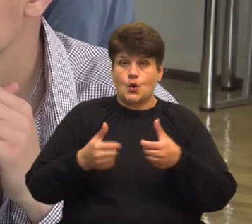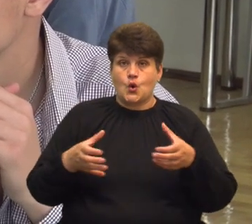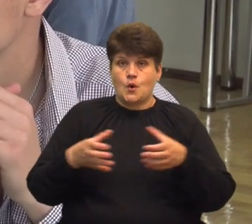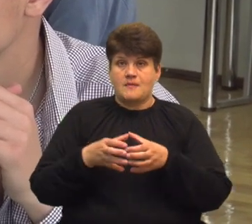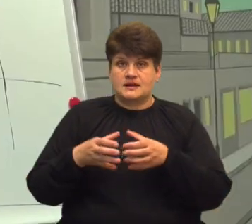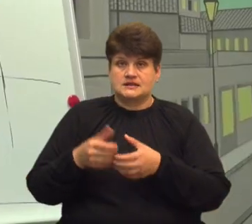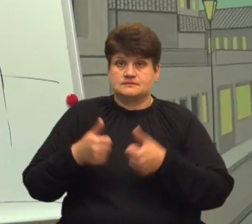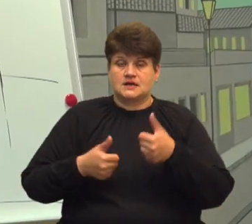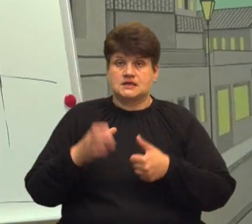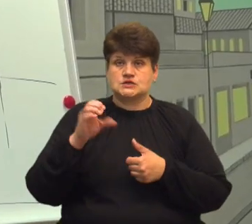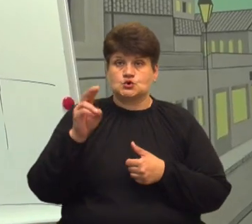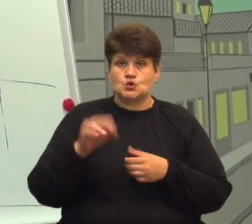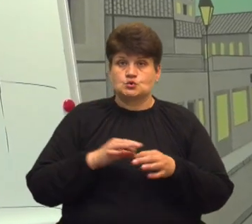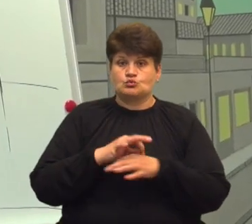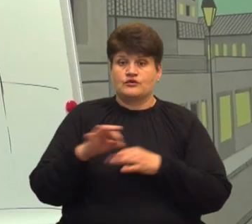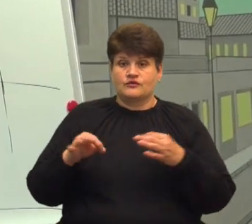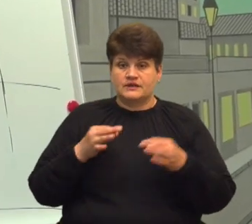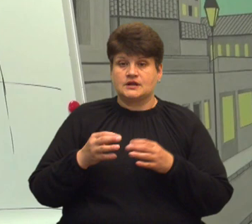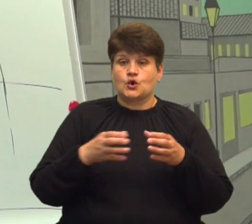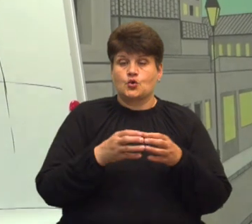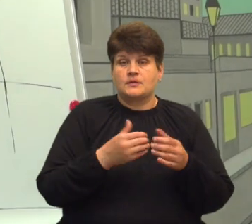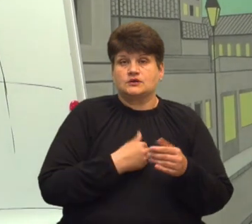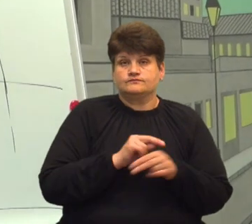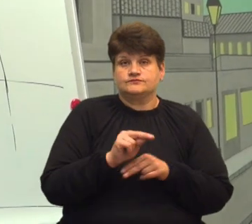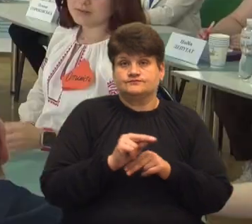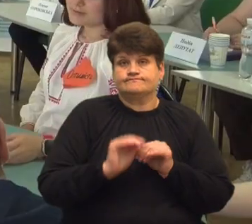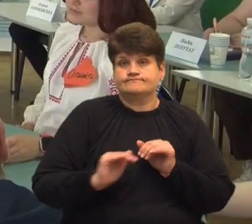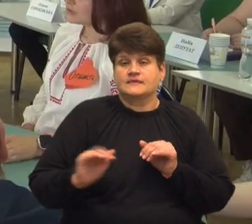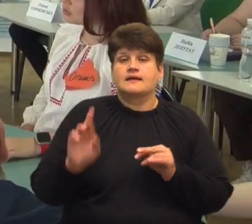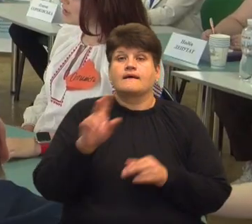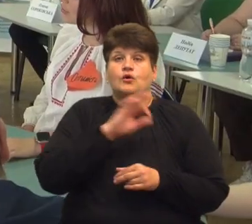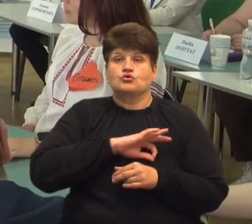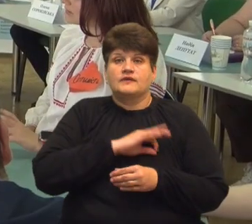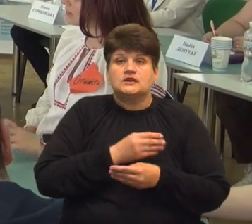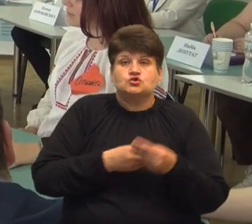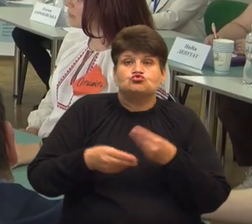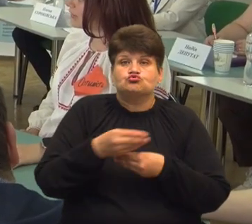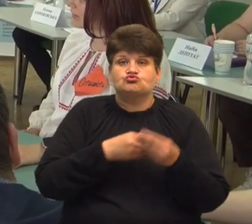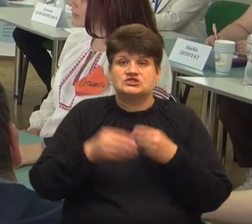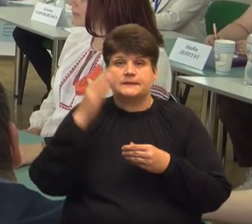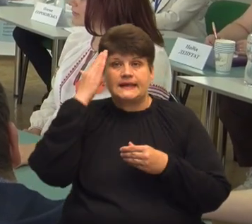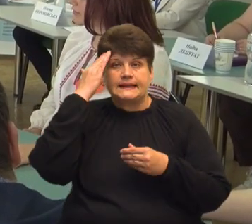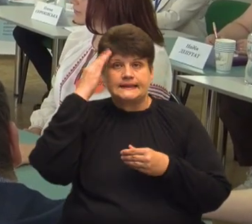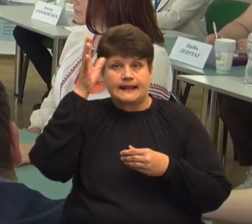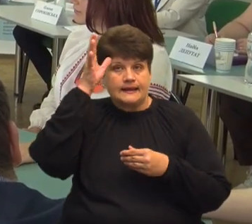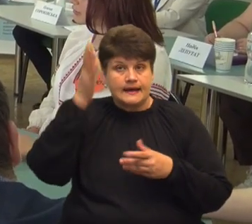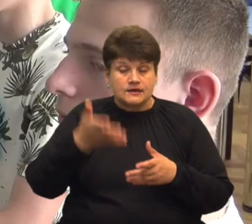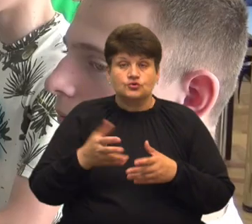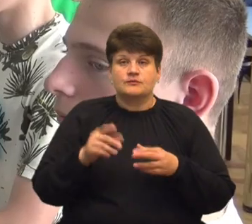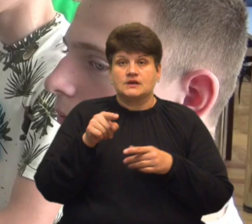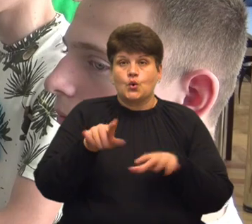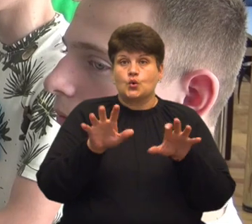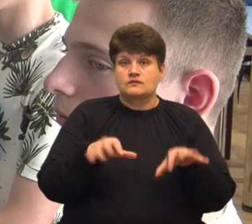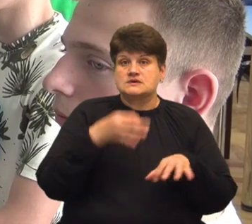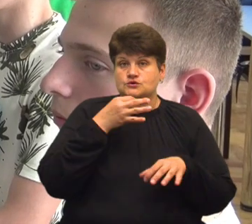проєктів. Команда iInsider хоче навчати підлітків, як користуватися штучним інтелектом. Її голова Віталій Березовський розповів,